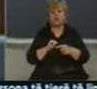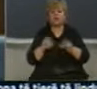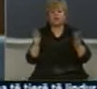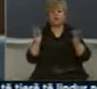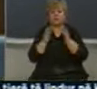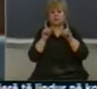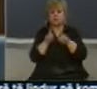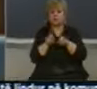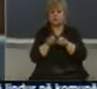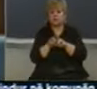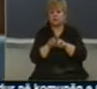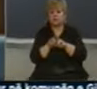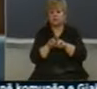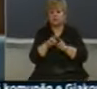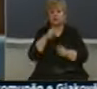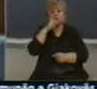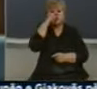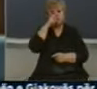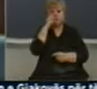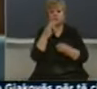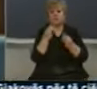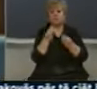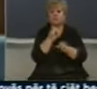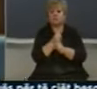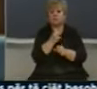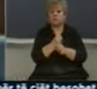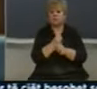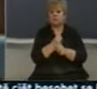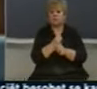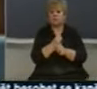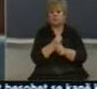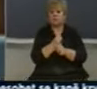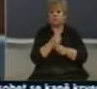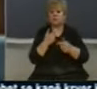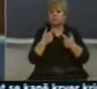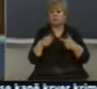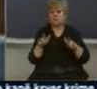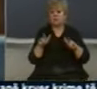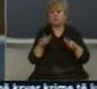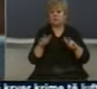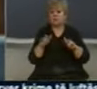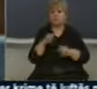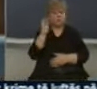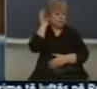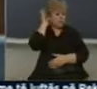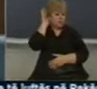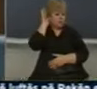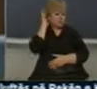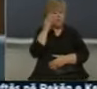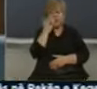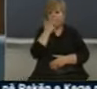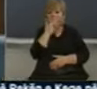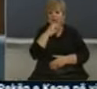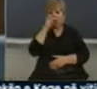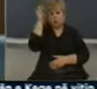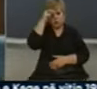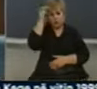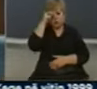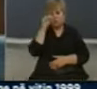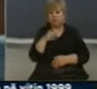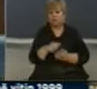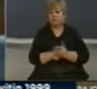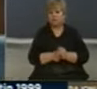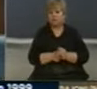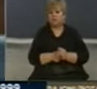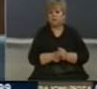t'lavdoj edhe punë të mira cilat bëhen në këtë rast lejan që t'komplimentoj Ministrin për Arsim, Shkenc dhe Teknologi cili